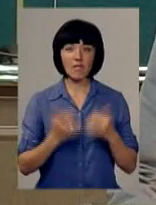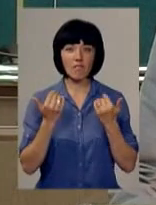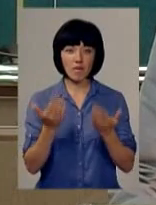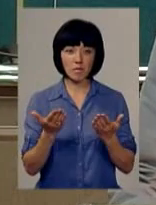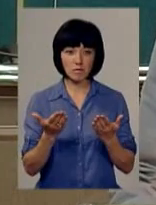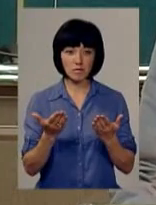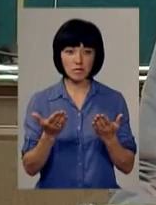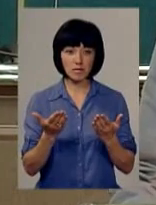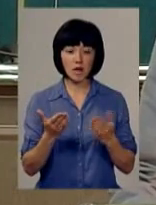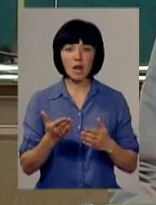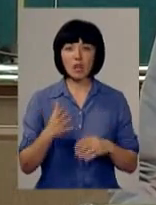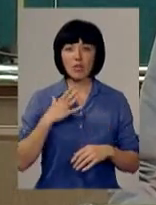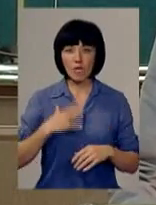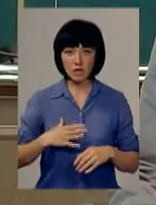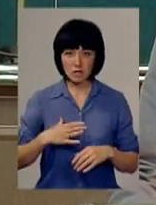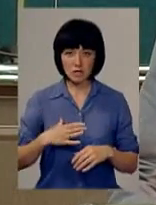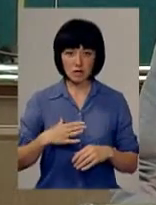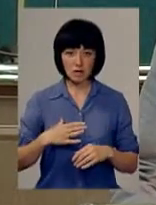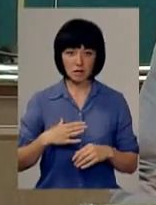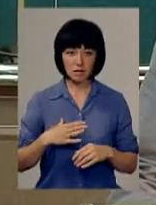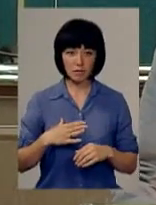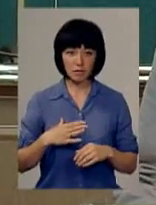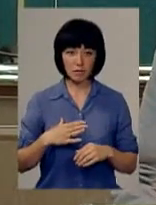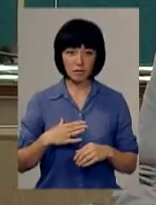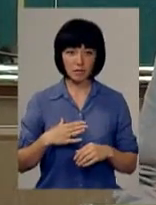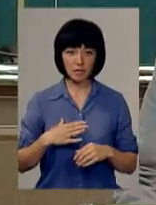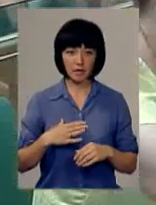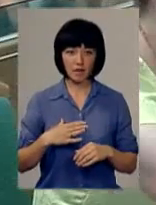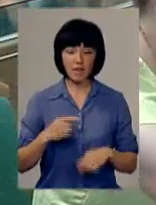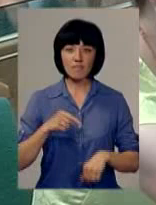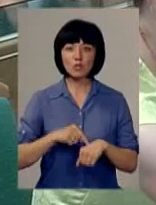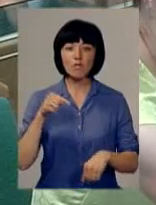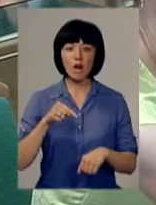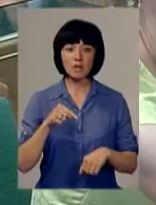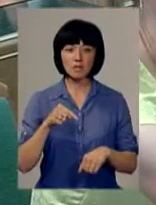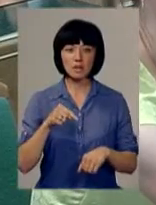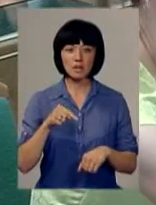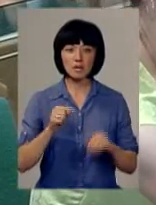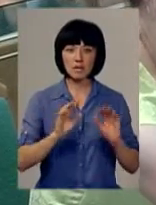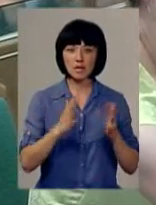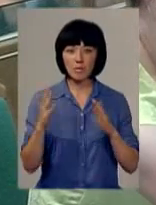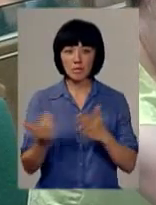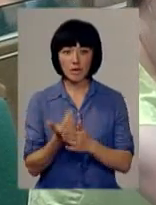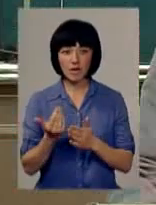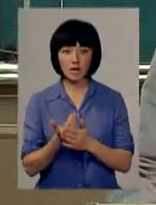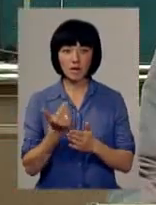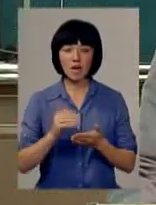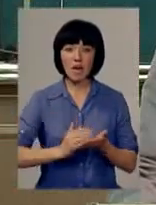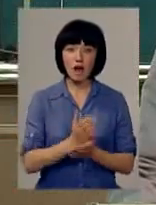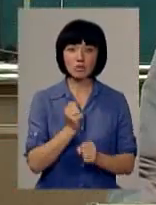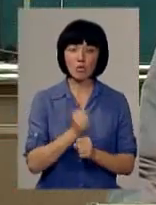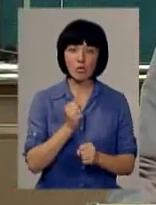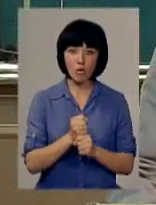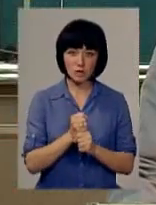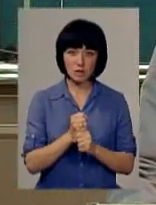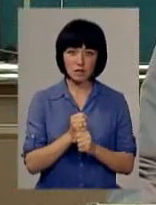доводиться тримати в руках пульс, руху на пульсі. Якість роботи інформаційного